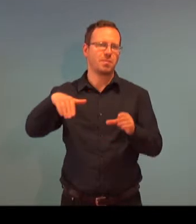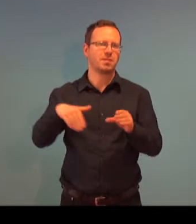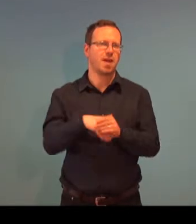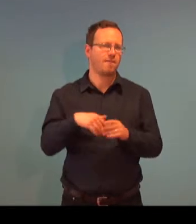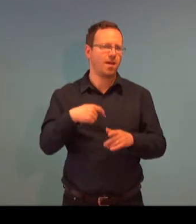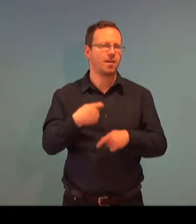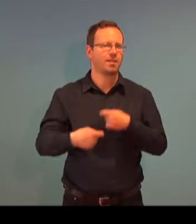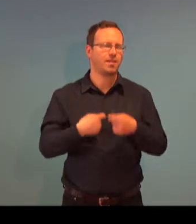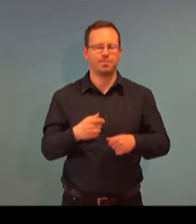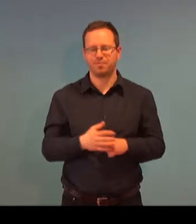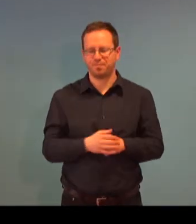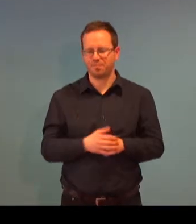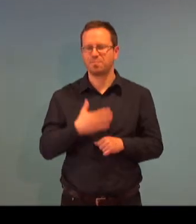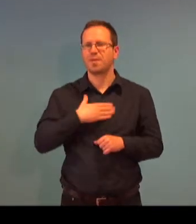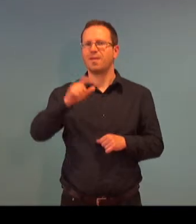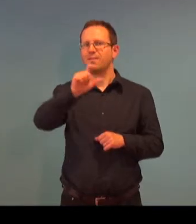zaměstnávání.